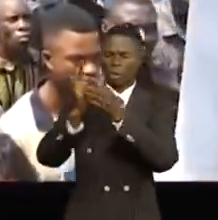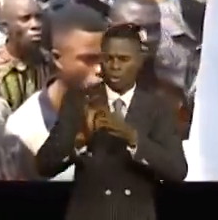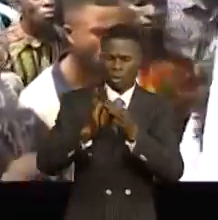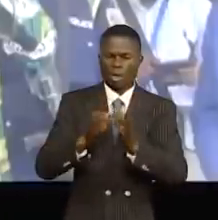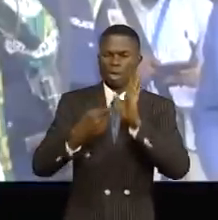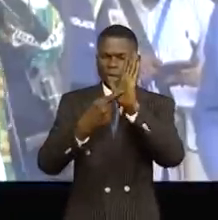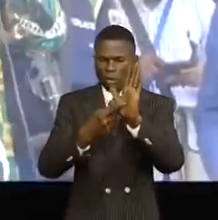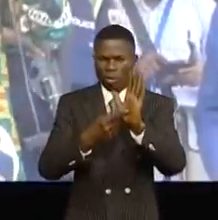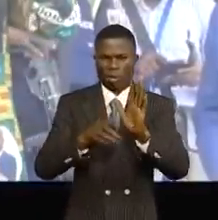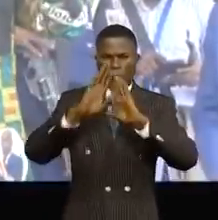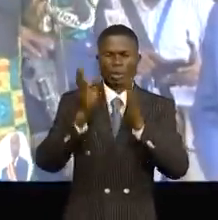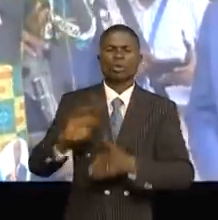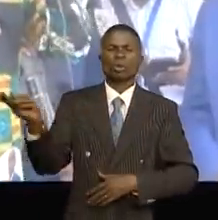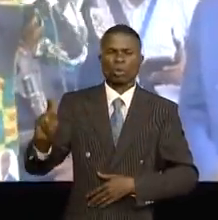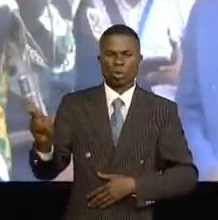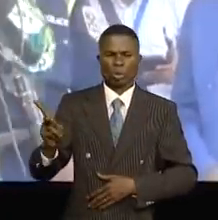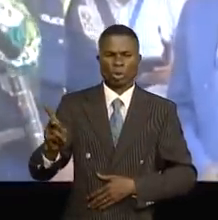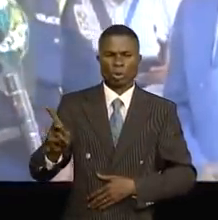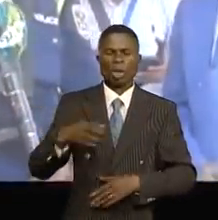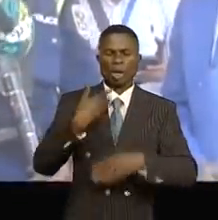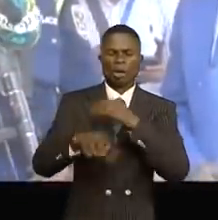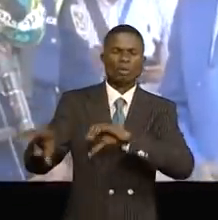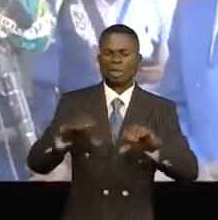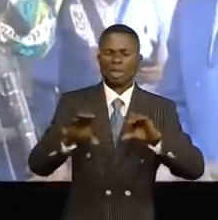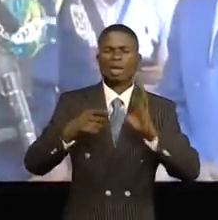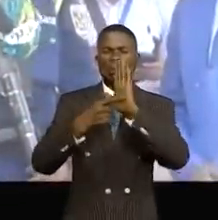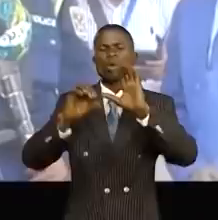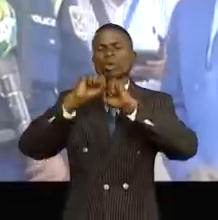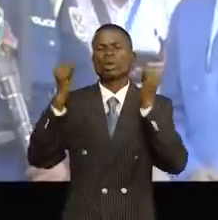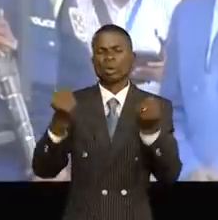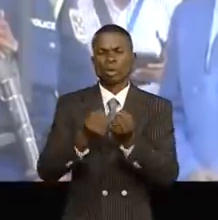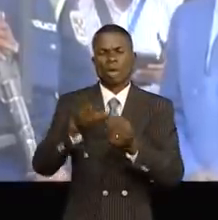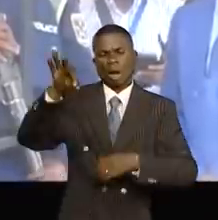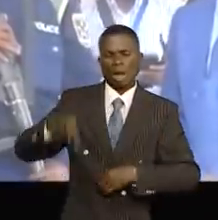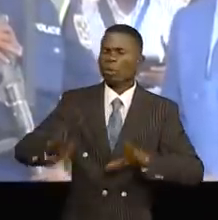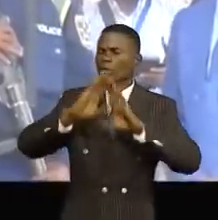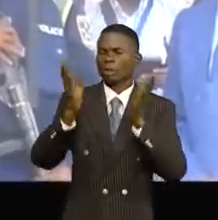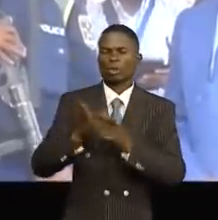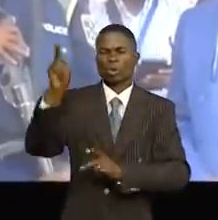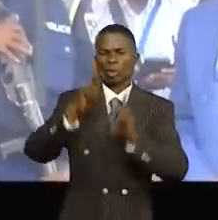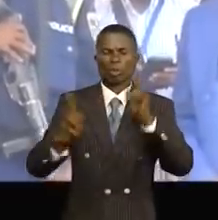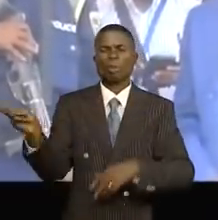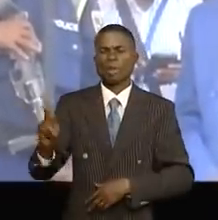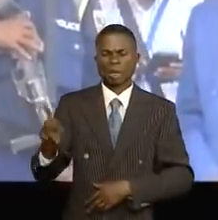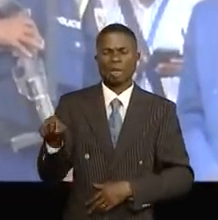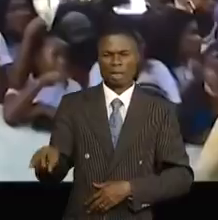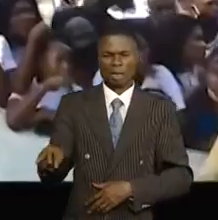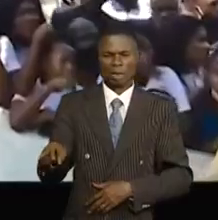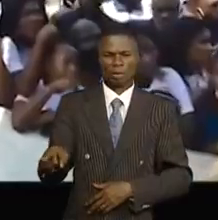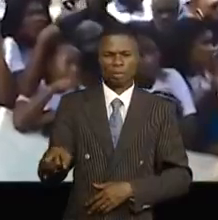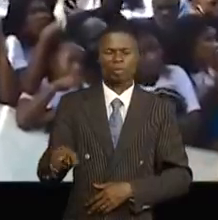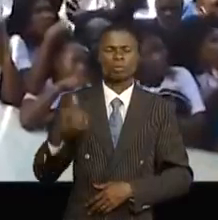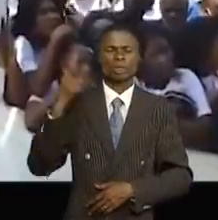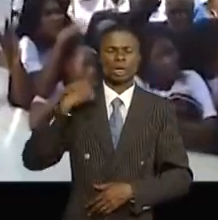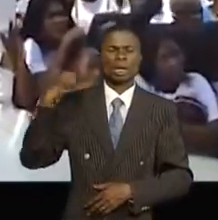doit caractériser tous les Kassai en posant des actions sociales pour l'intérêt de toute la population de cette entité. André